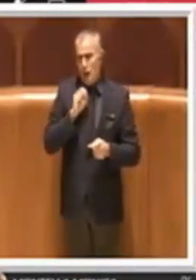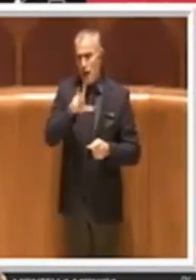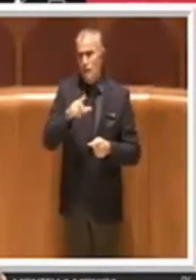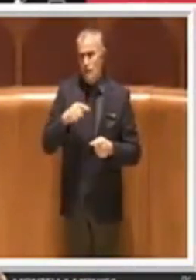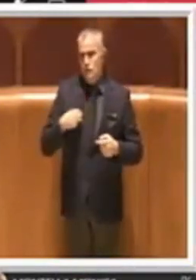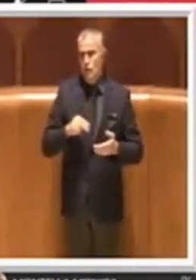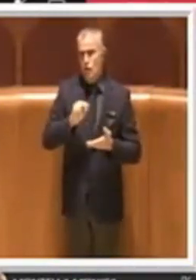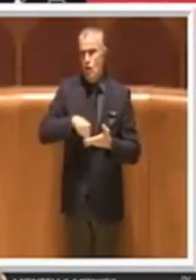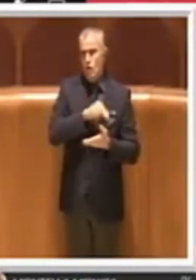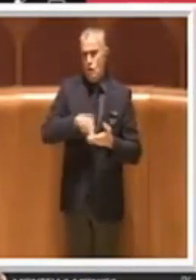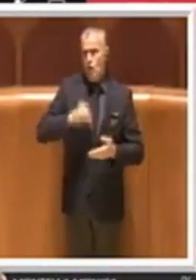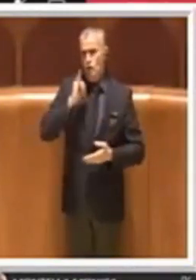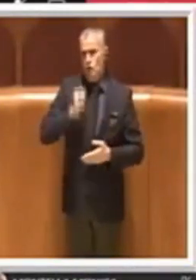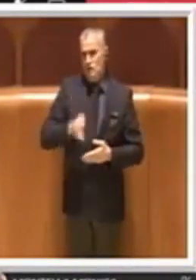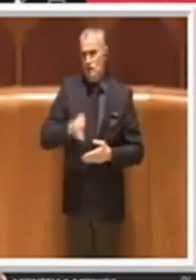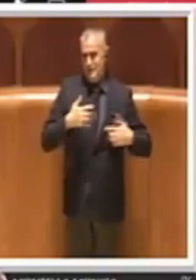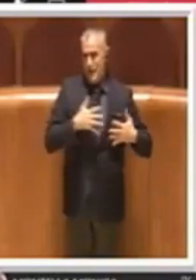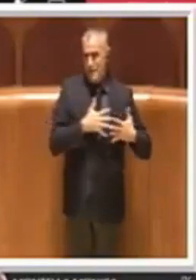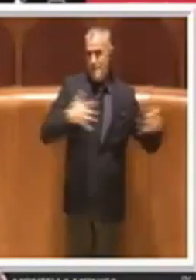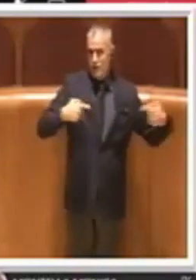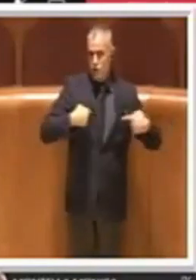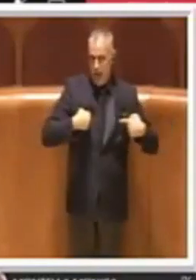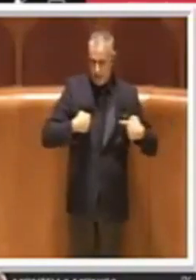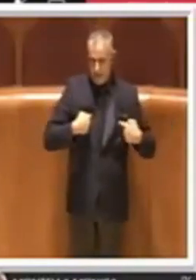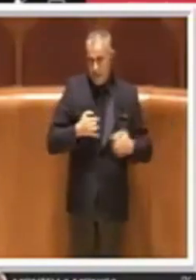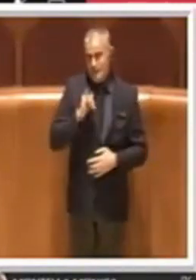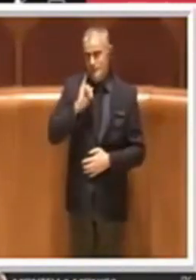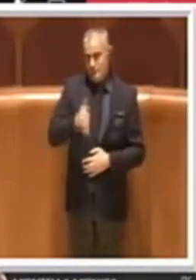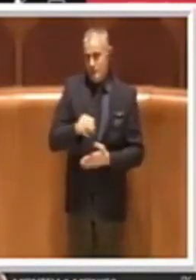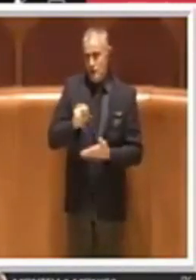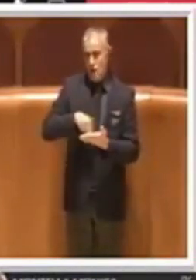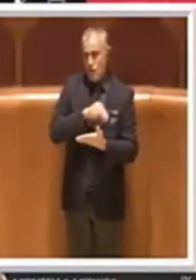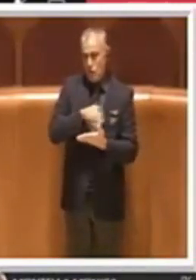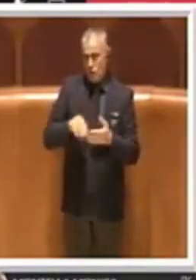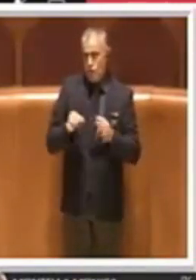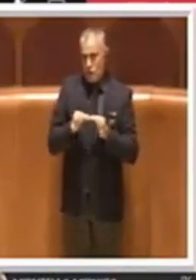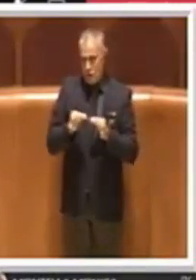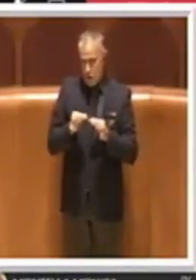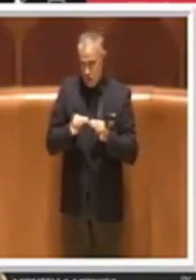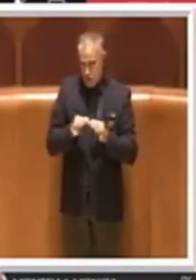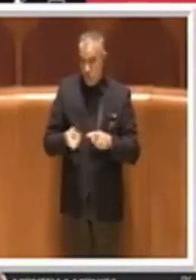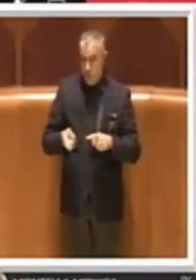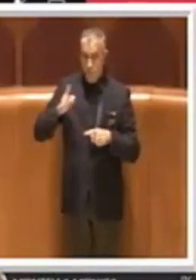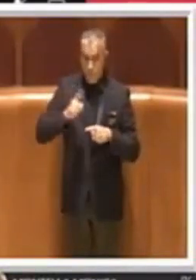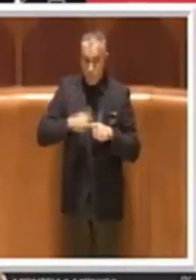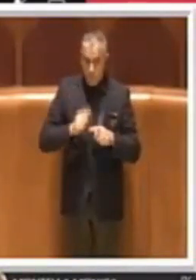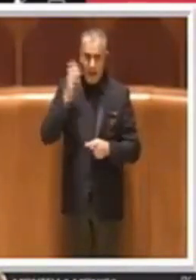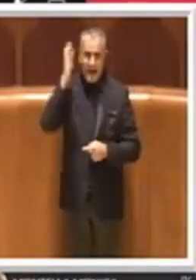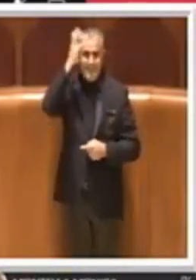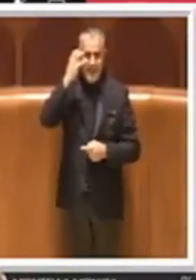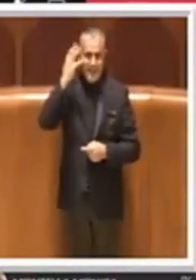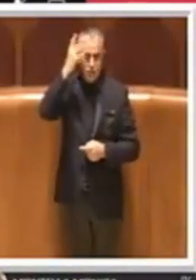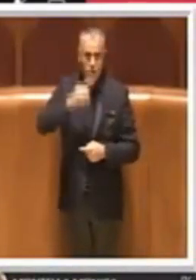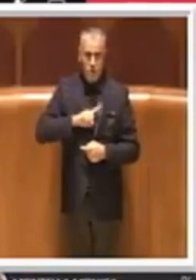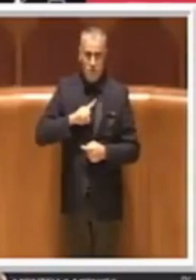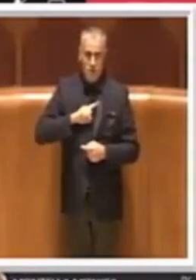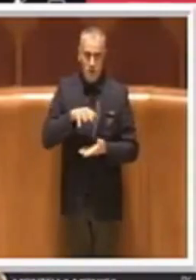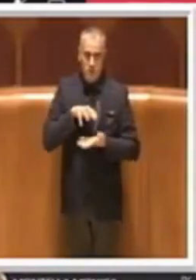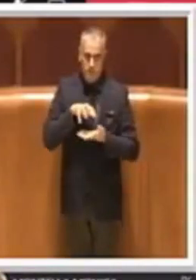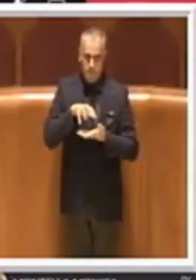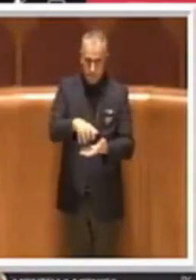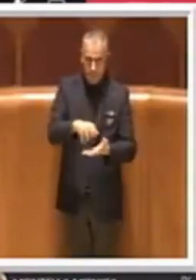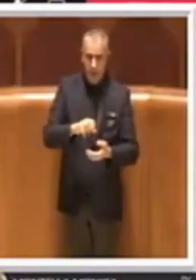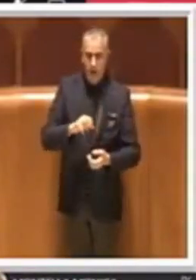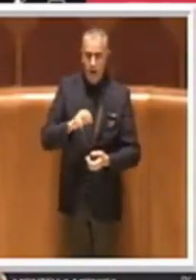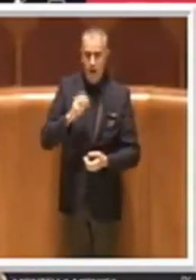della nostra maggioranza e in più fare una riflessione. Io penso che questa circostanza che abbiamo realizzato